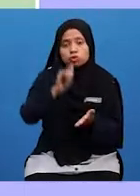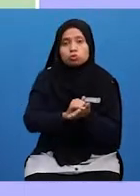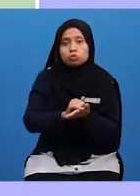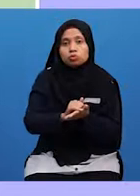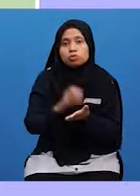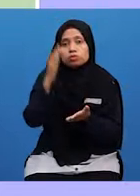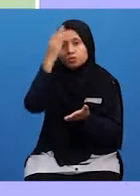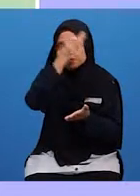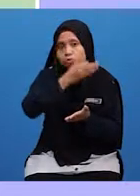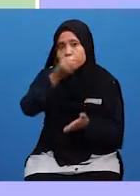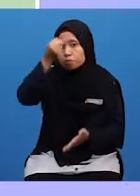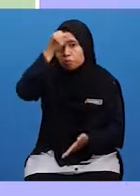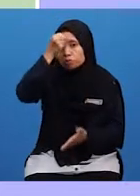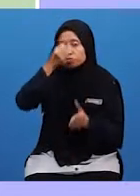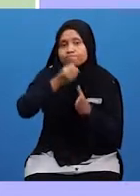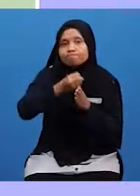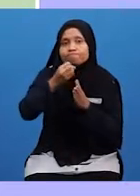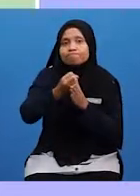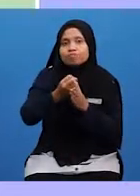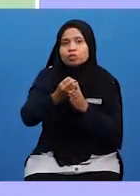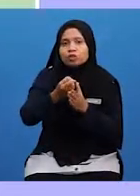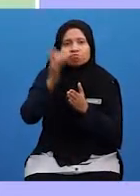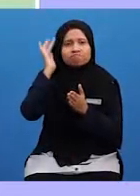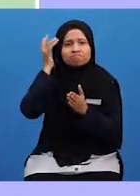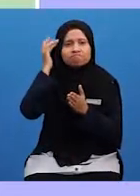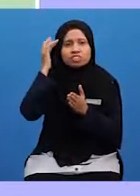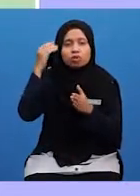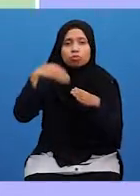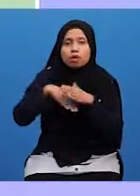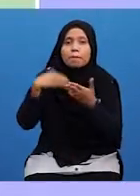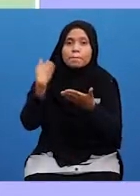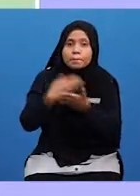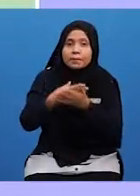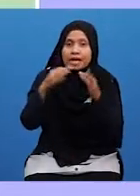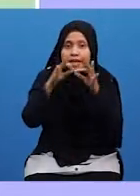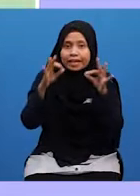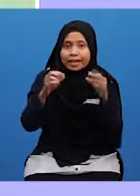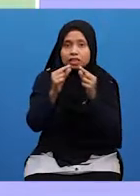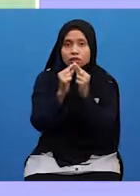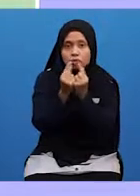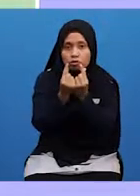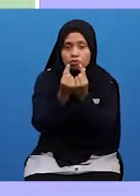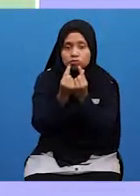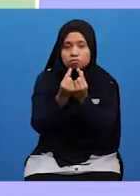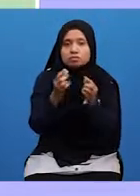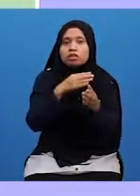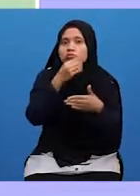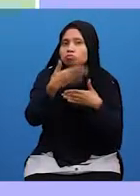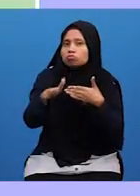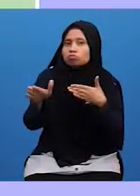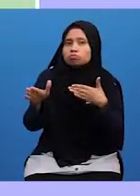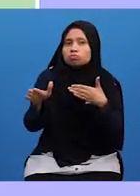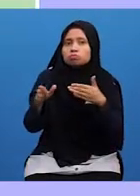bodoh Jahil Dalam menyampaikan ayat Al-Quran Dan